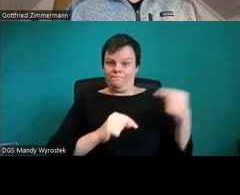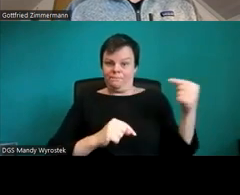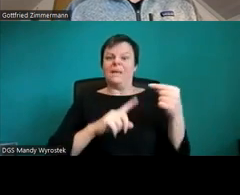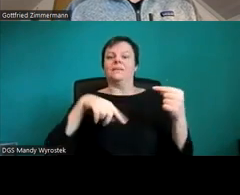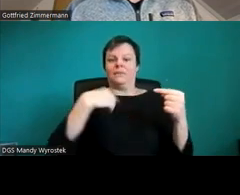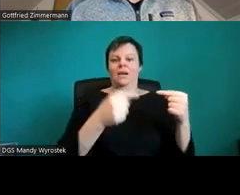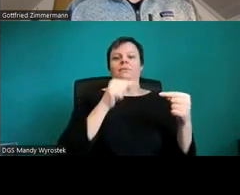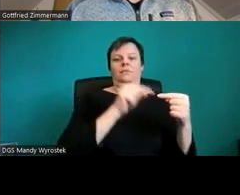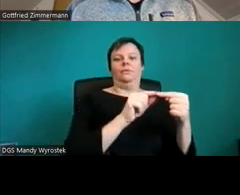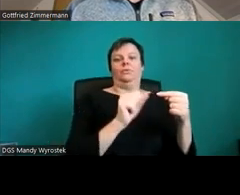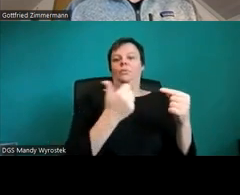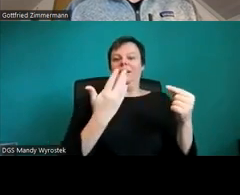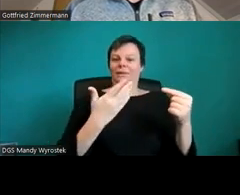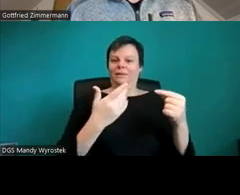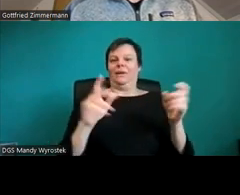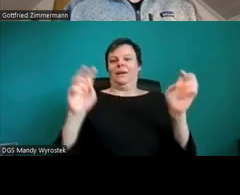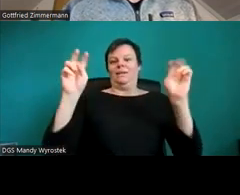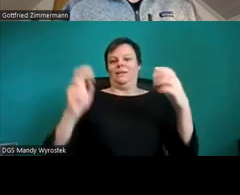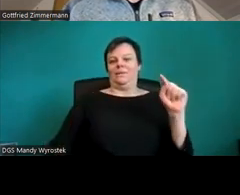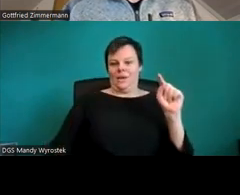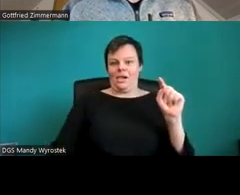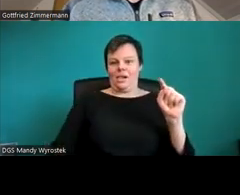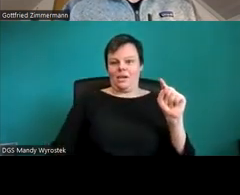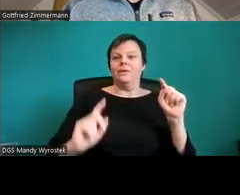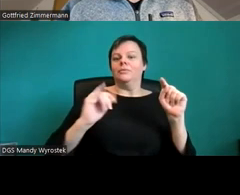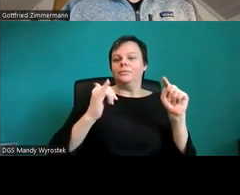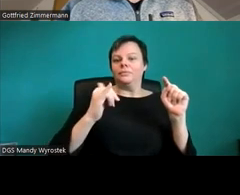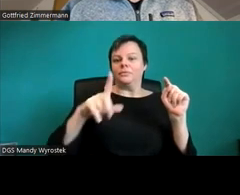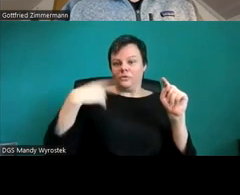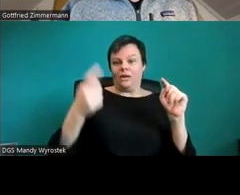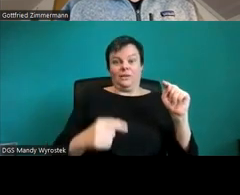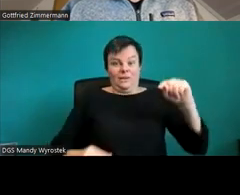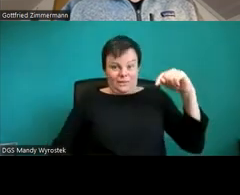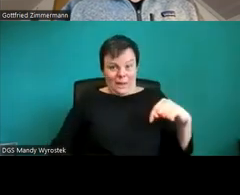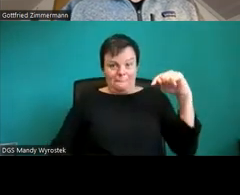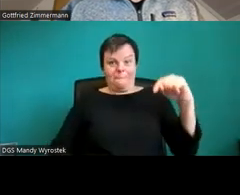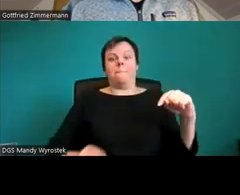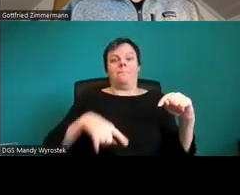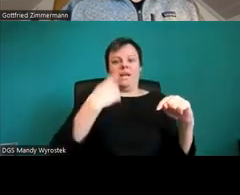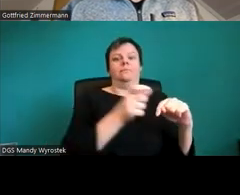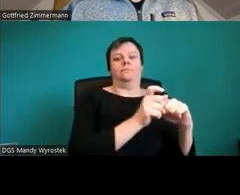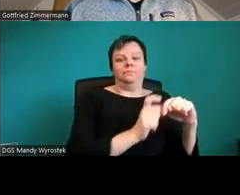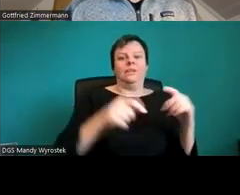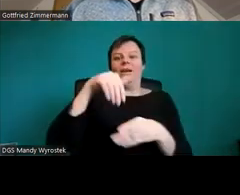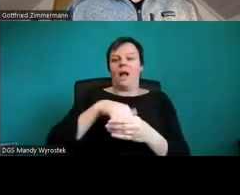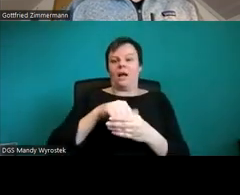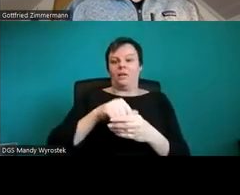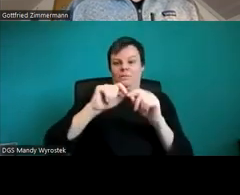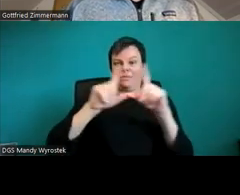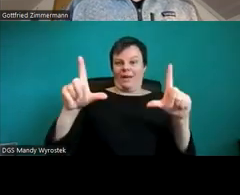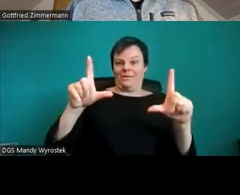Und dann Tab, dann diesen Inhaltsplatzhalter 4 mit Empfehlungen und so weiter.